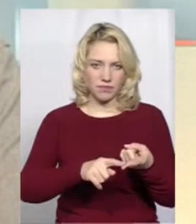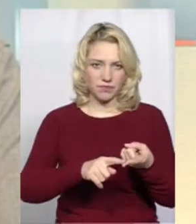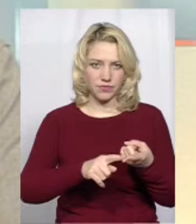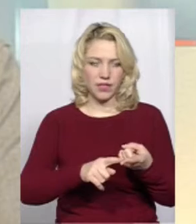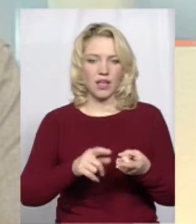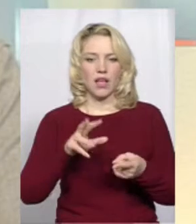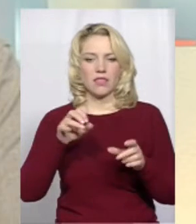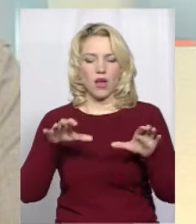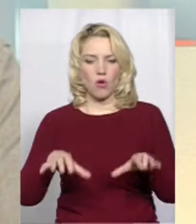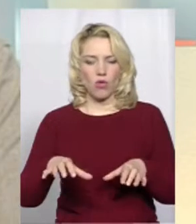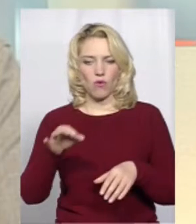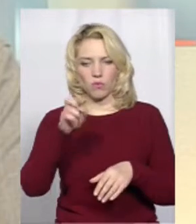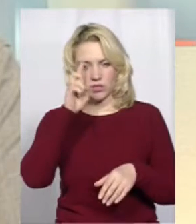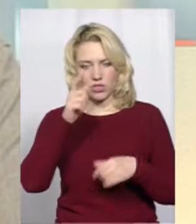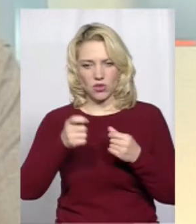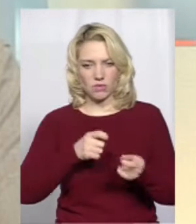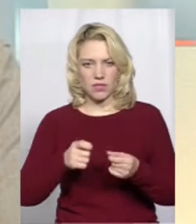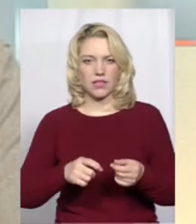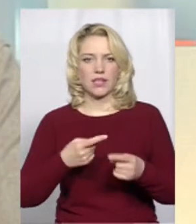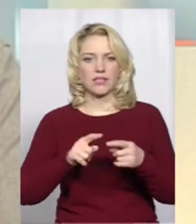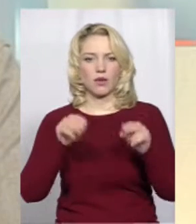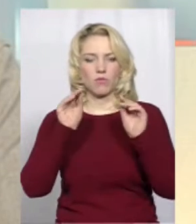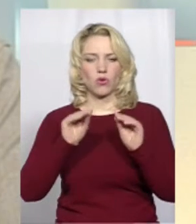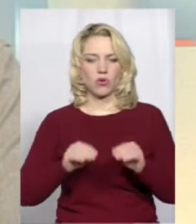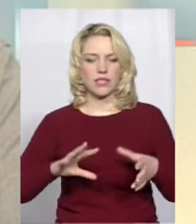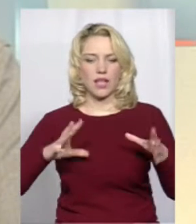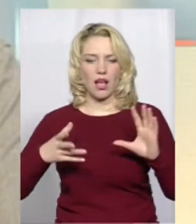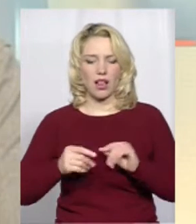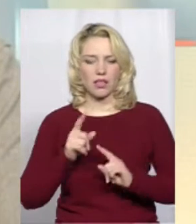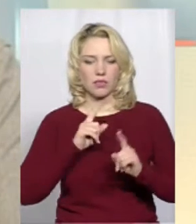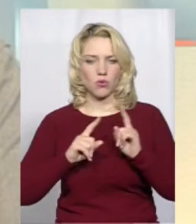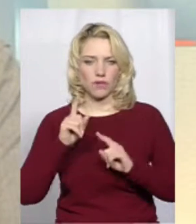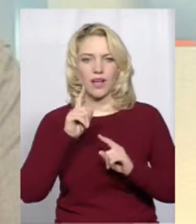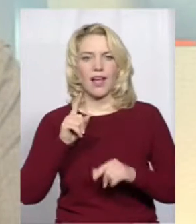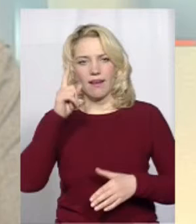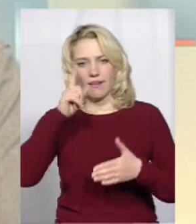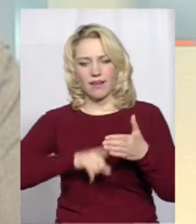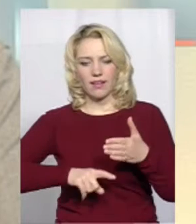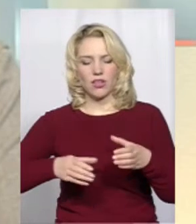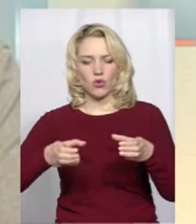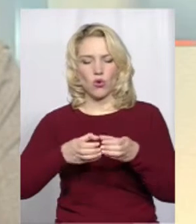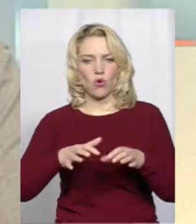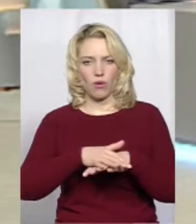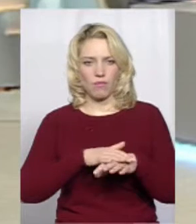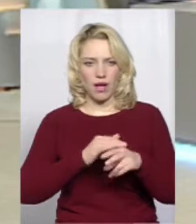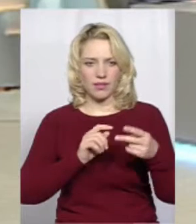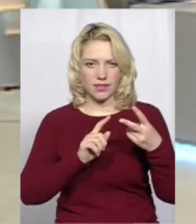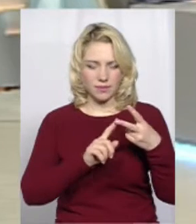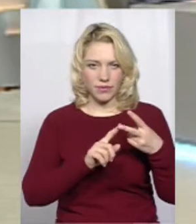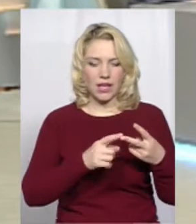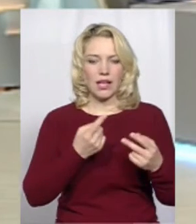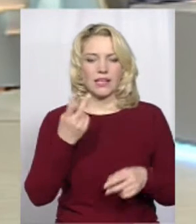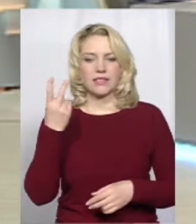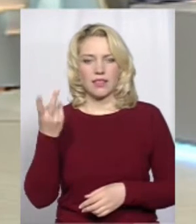державної адміністрації, це протокол загальних зборів релігійної громади, це два списки, перший